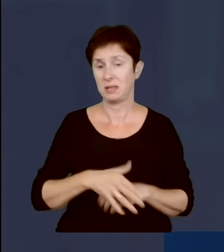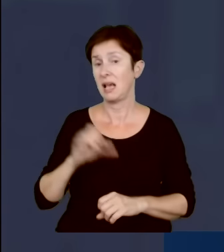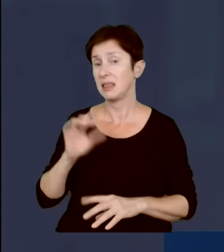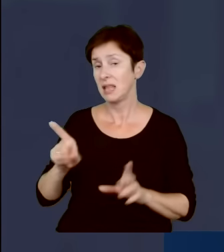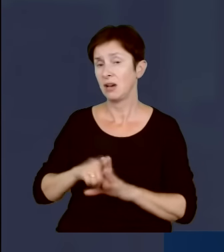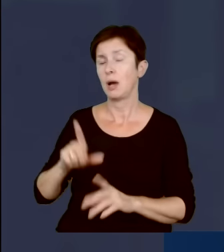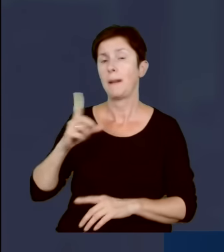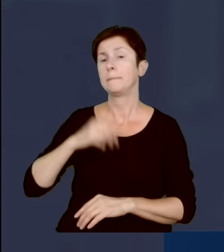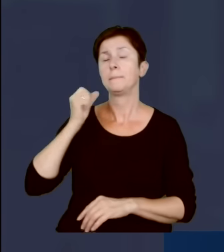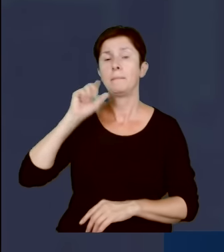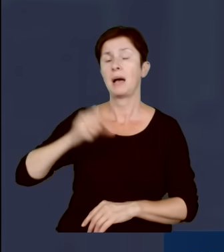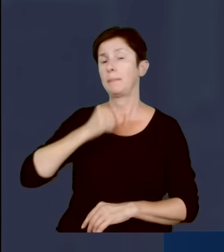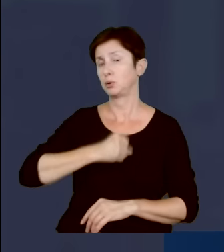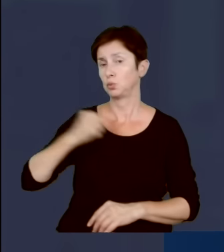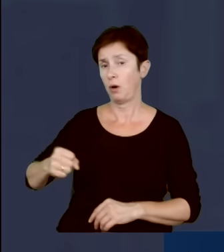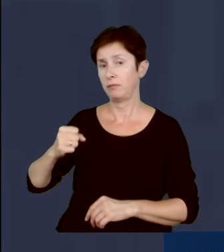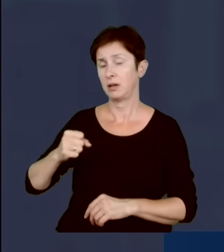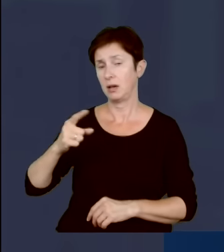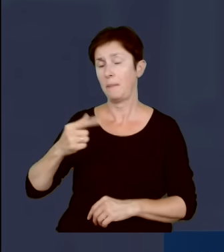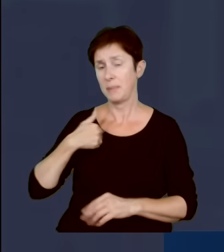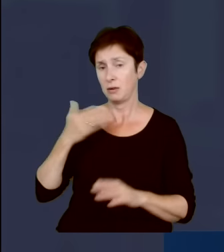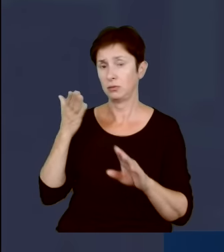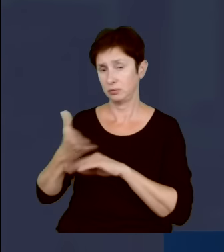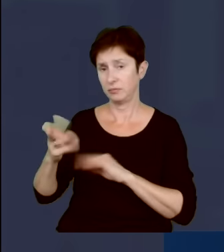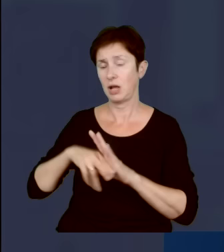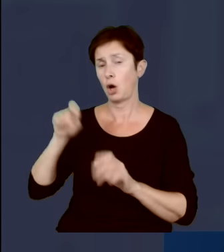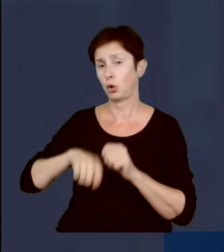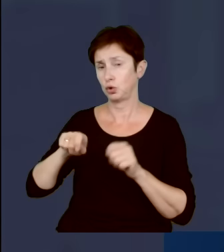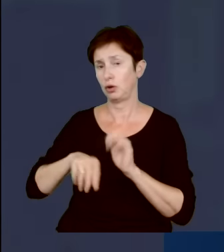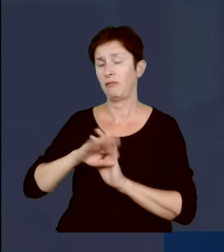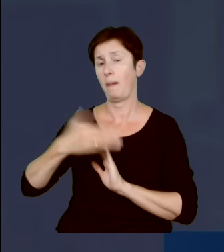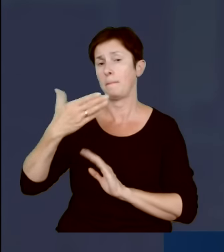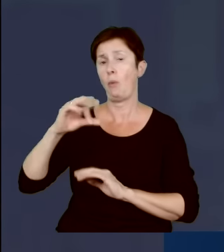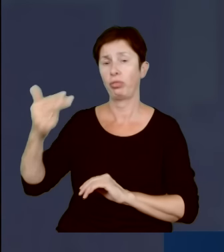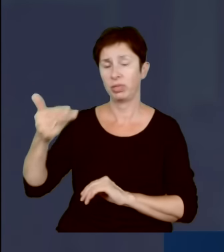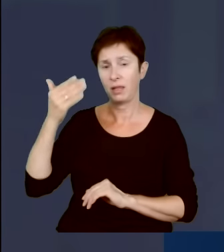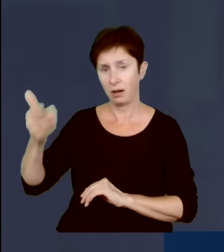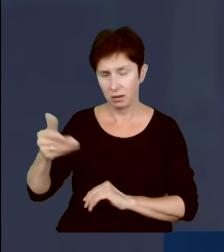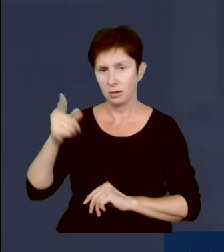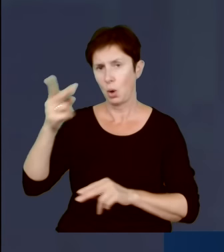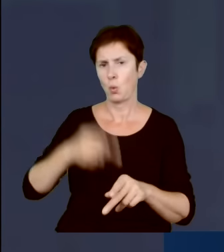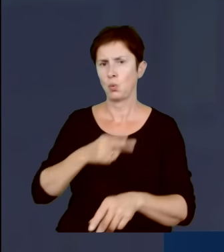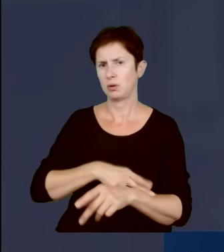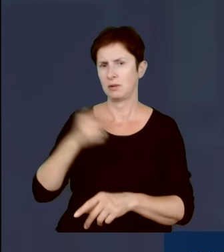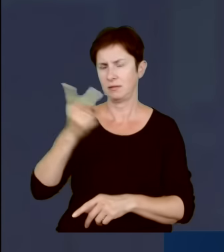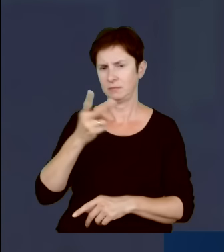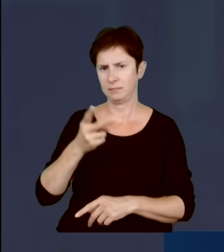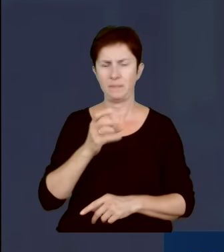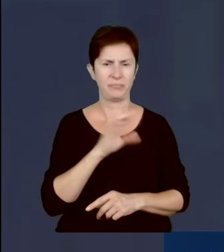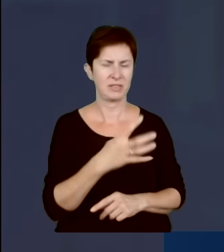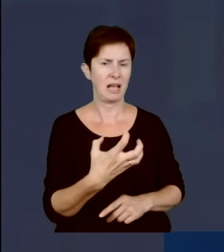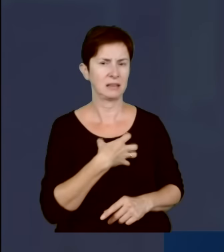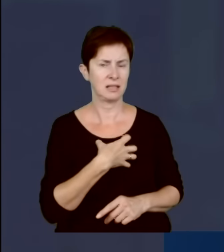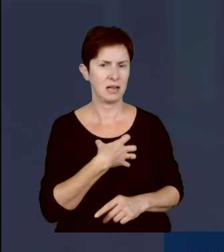Sprawiedliwości dziś byli na kontroli poselskiej w Ministerstwie Obrony Narodowej i usłyszeli od urzędników z Dyrektor generalny MON Michał